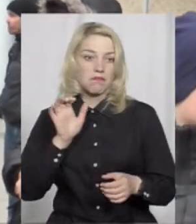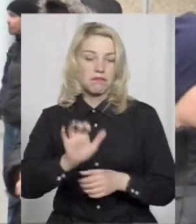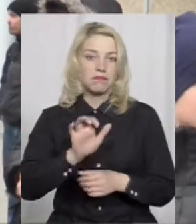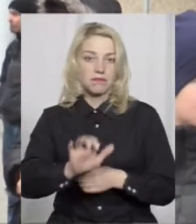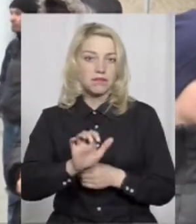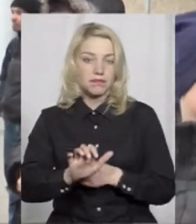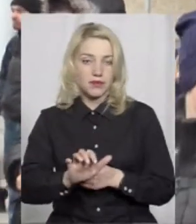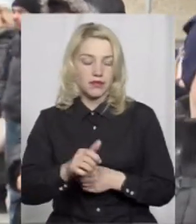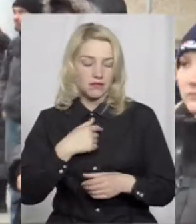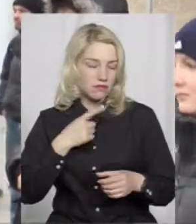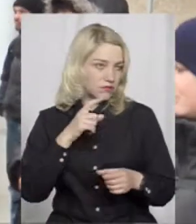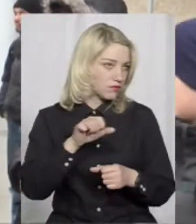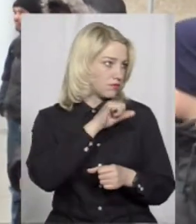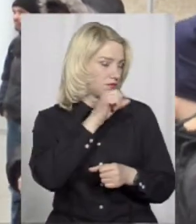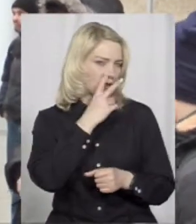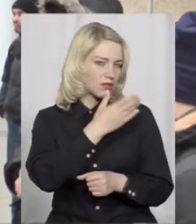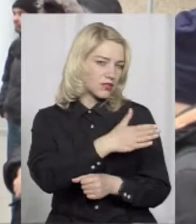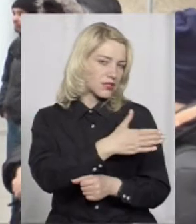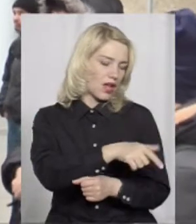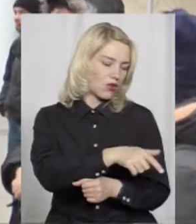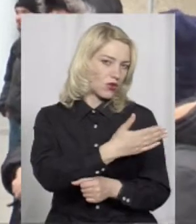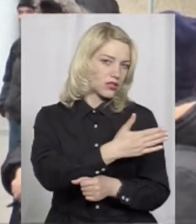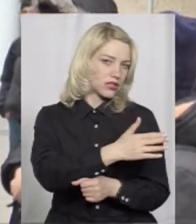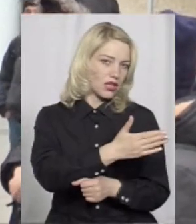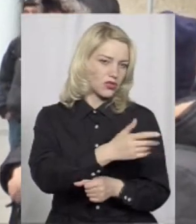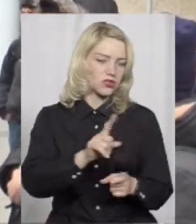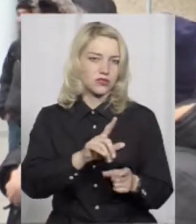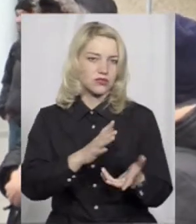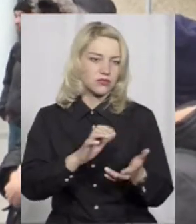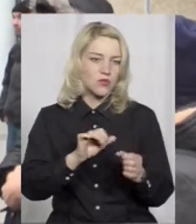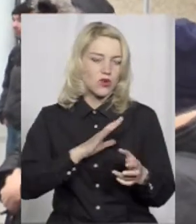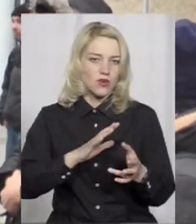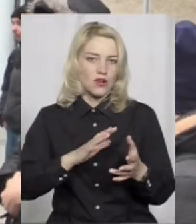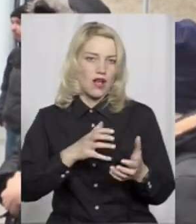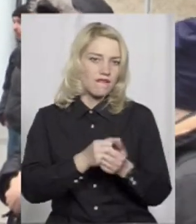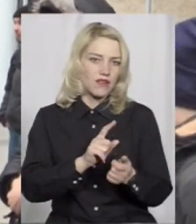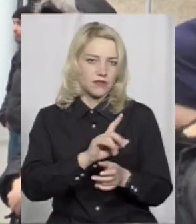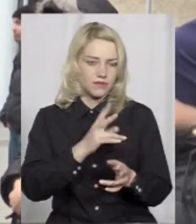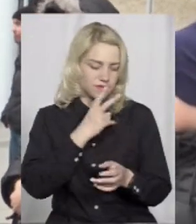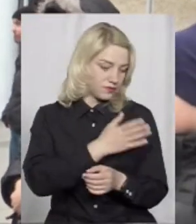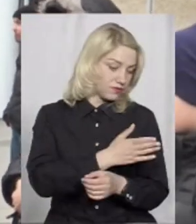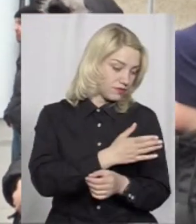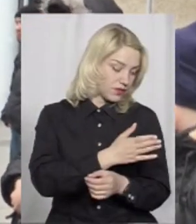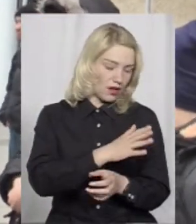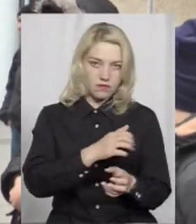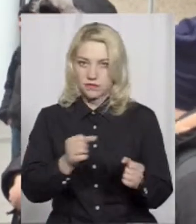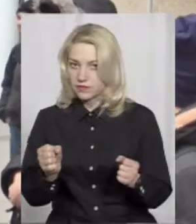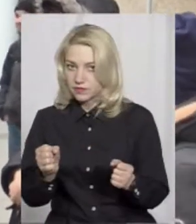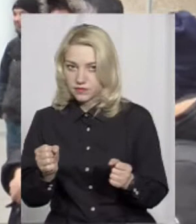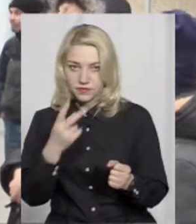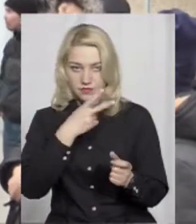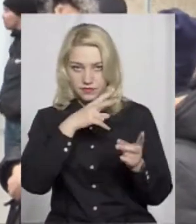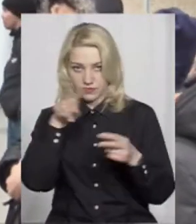звуковий. Я подивився в зеркало, щоб побачити, що це не є якась дорожна ситуація, на яку треба відреагувати. Після чого перевів